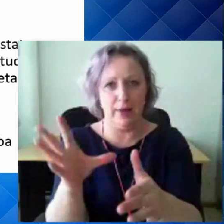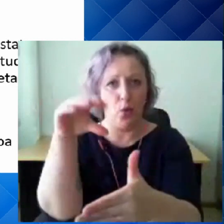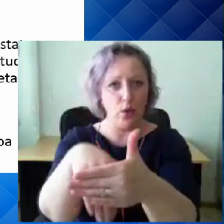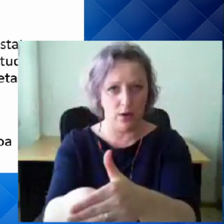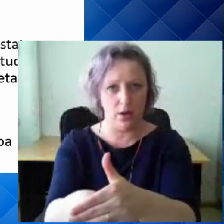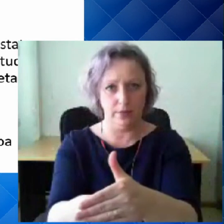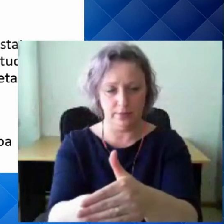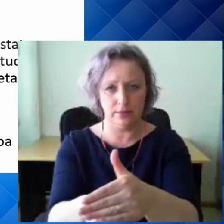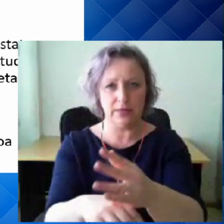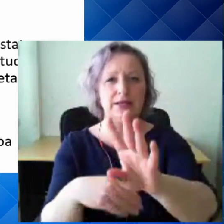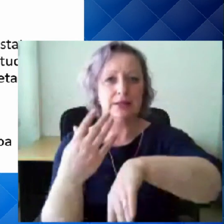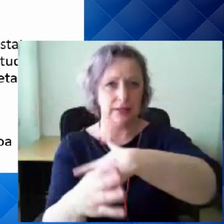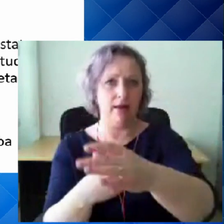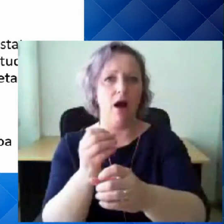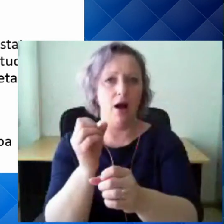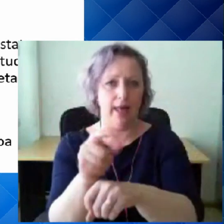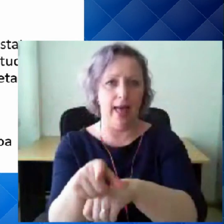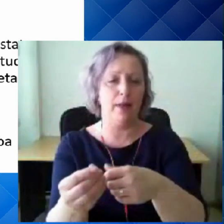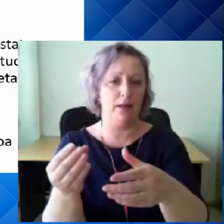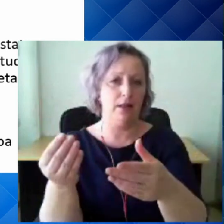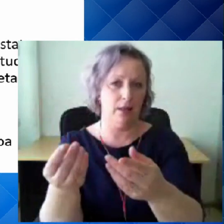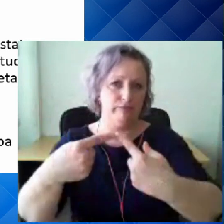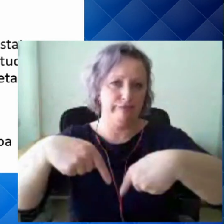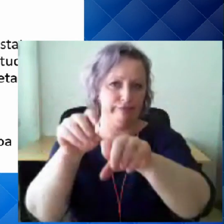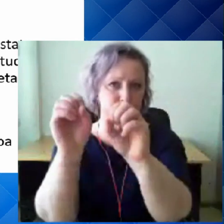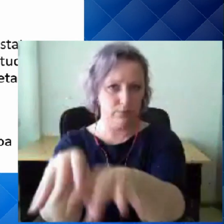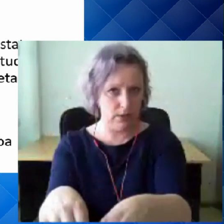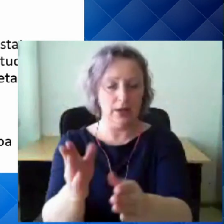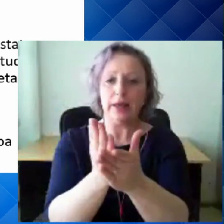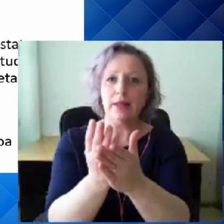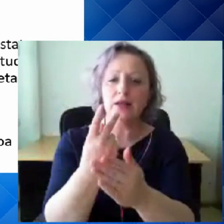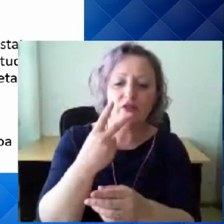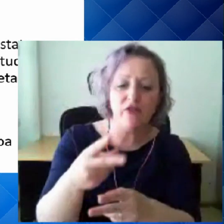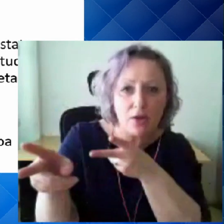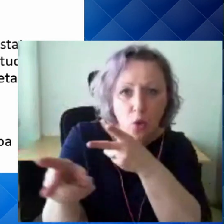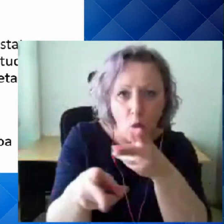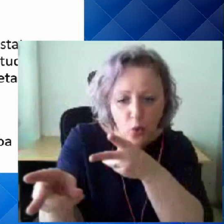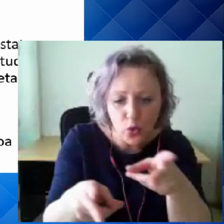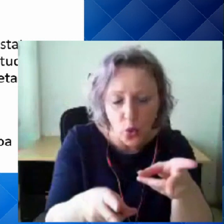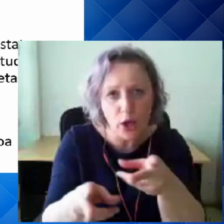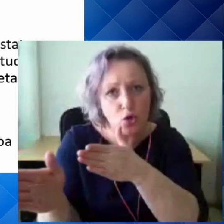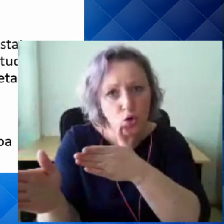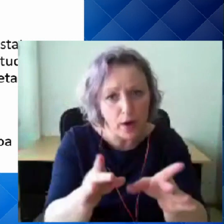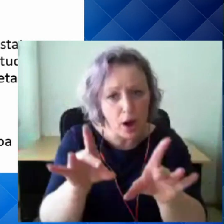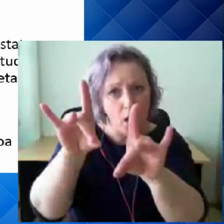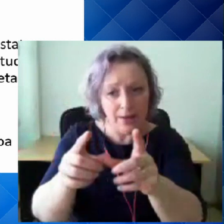Kindlasti kontrollime üle, et kas teid ka korralikult on selles konteineris sees, et ta ei lenda tuulega näiteks kuskile